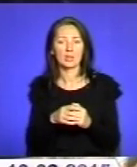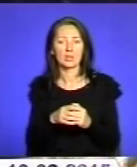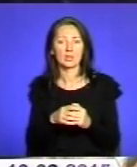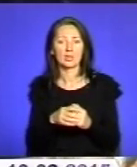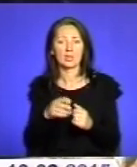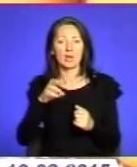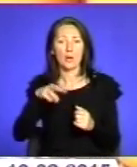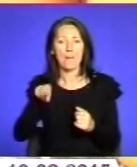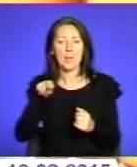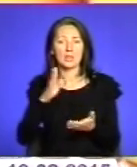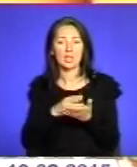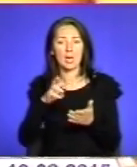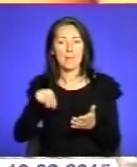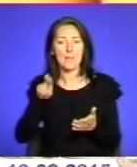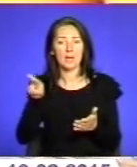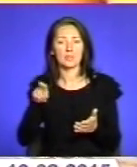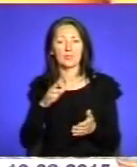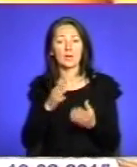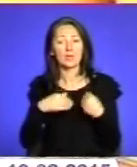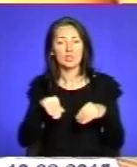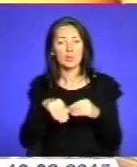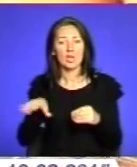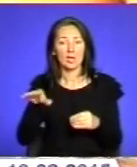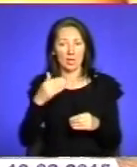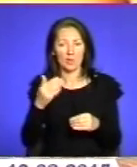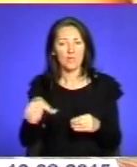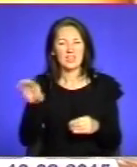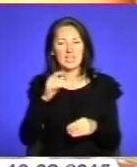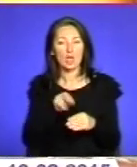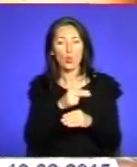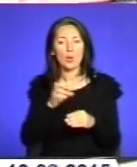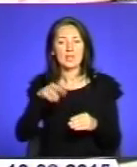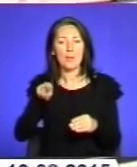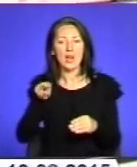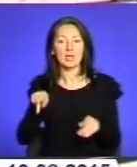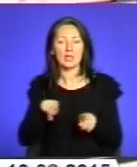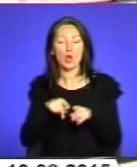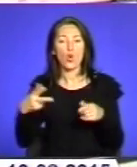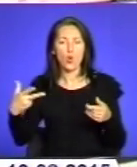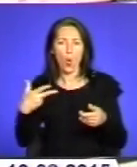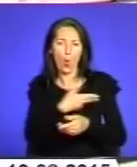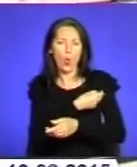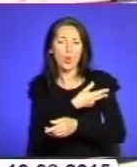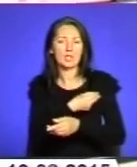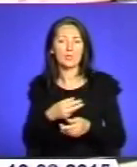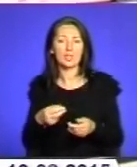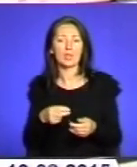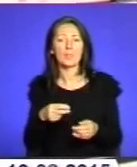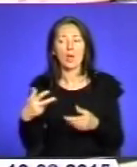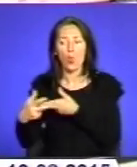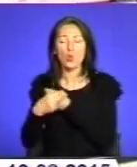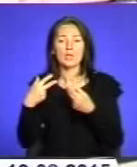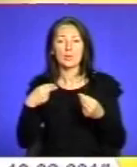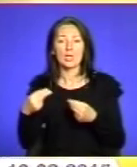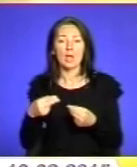В родині мандзюків усі лікуються медом і навіть укусами бджіл. Ложка меду та склянка води людина отримає